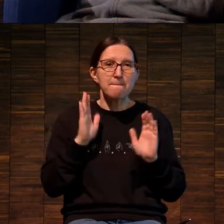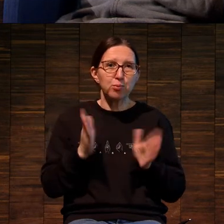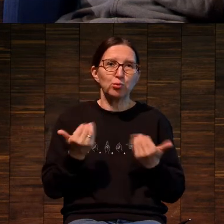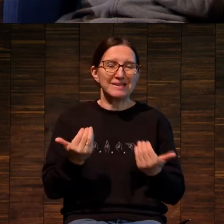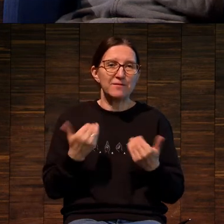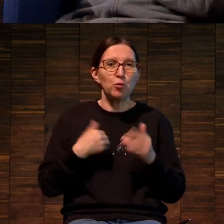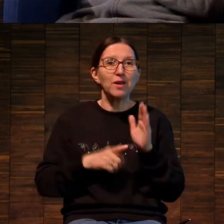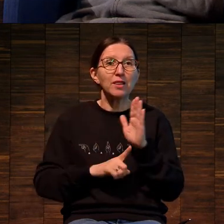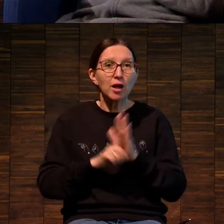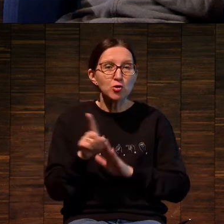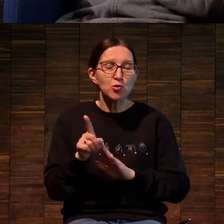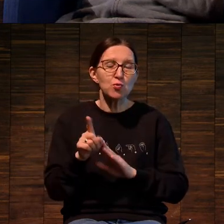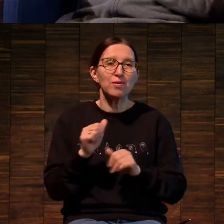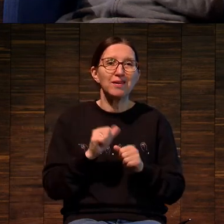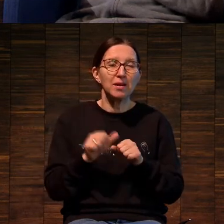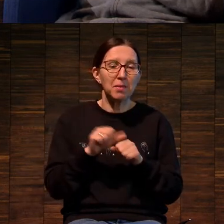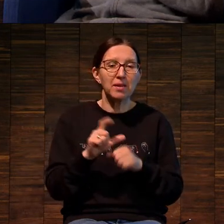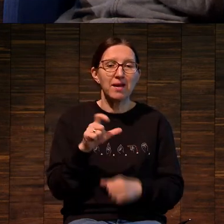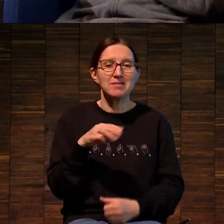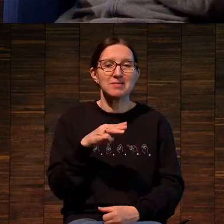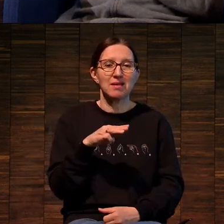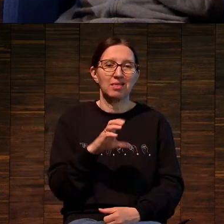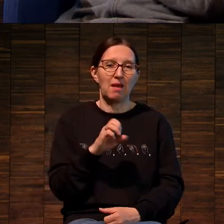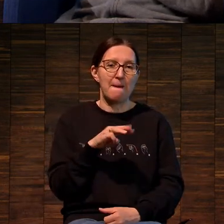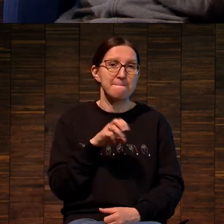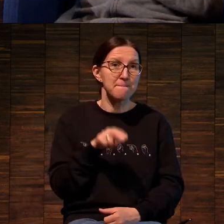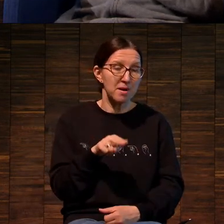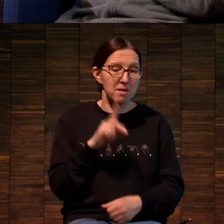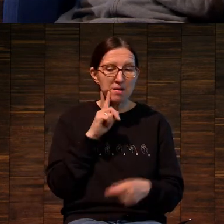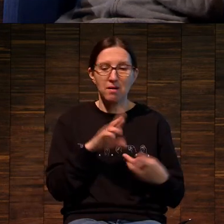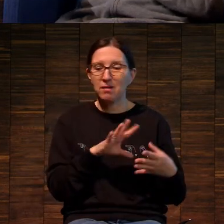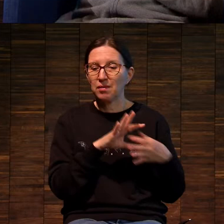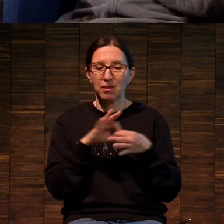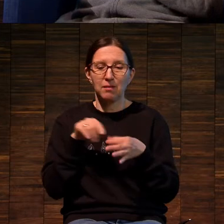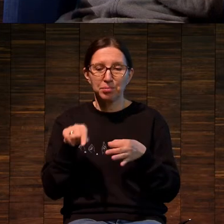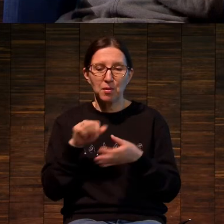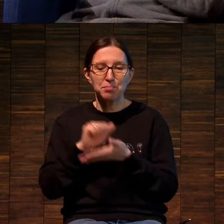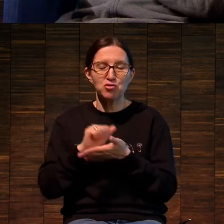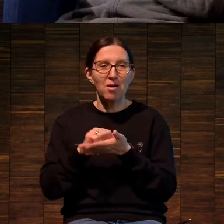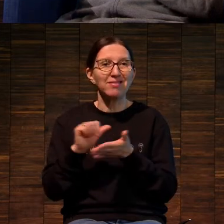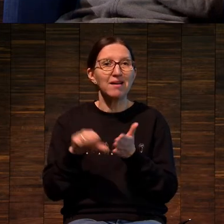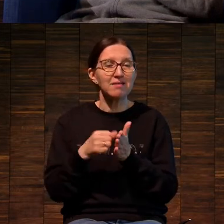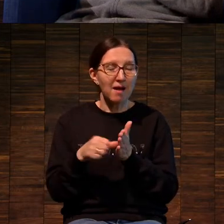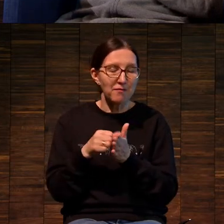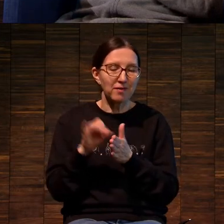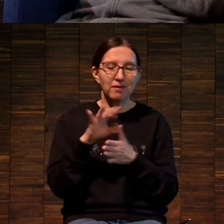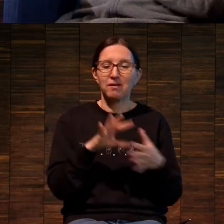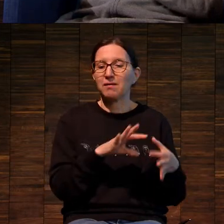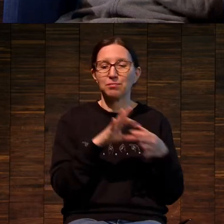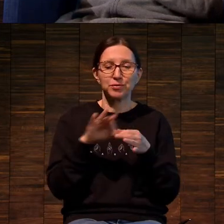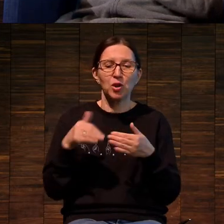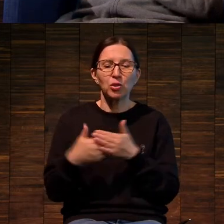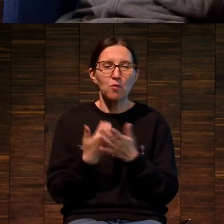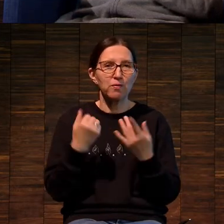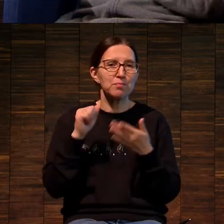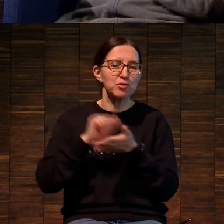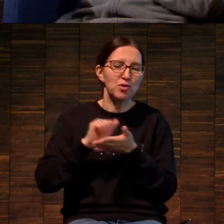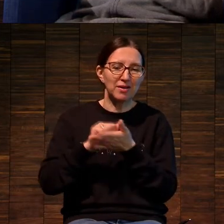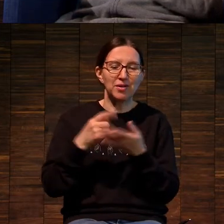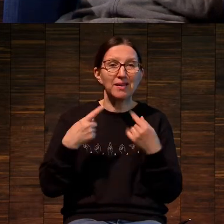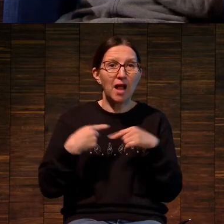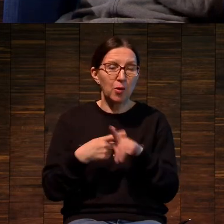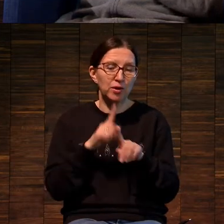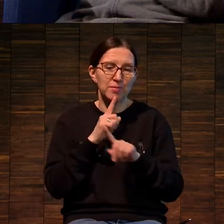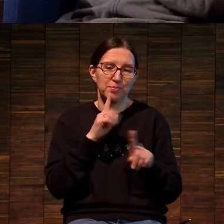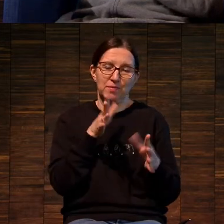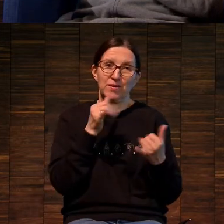сегодня начинать примерять эстамп с печатной графикой, с печатными технологиями, которые существуют